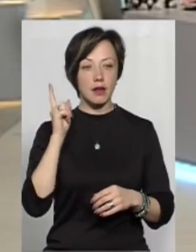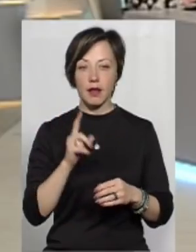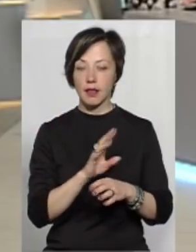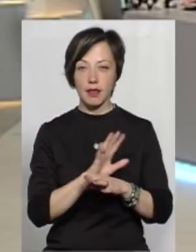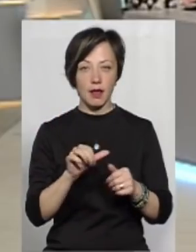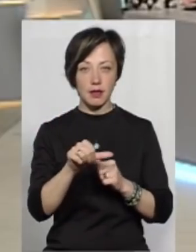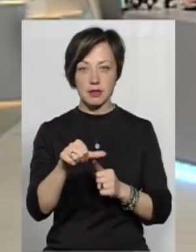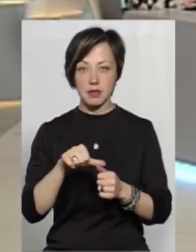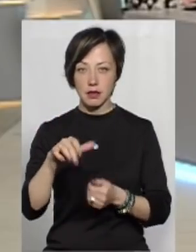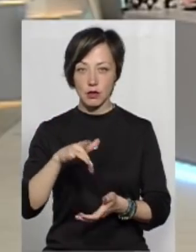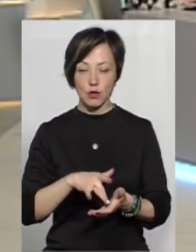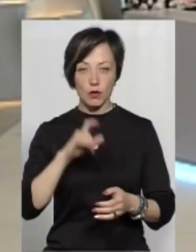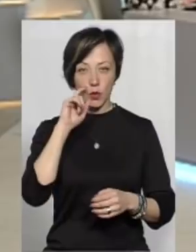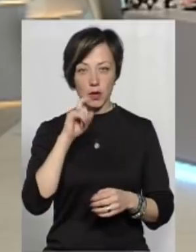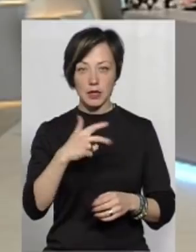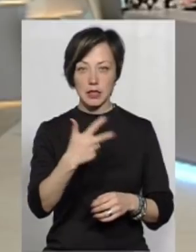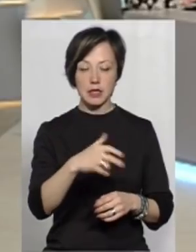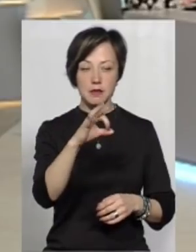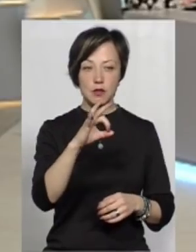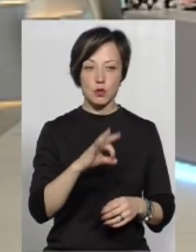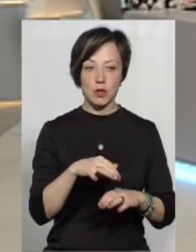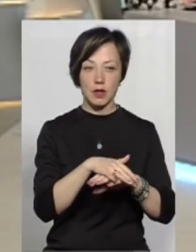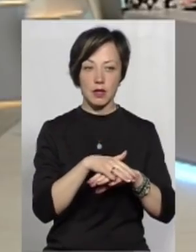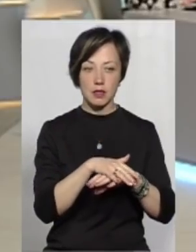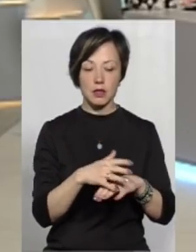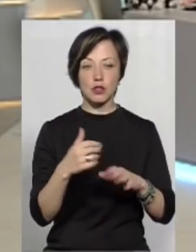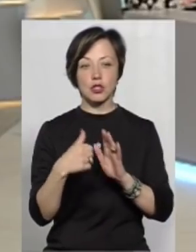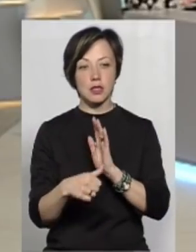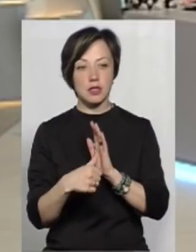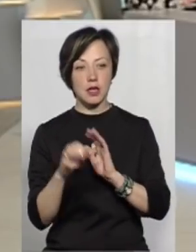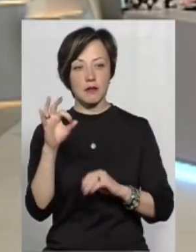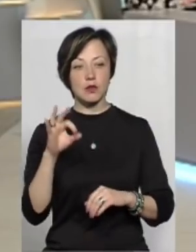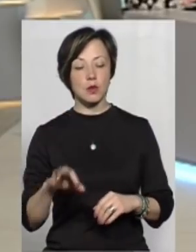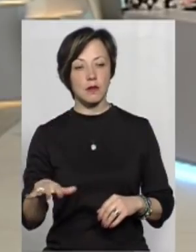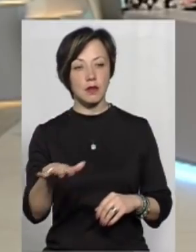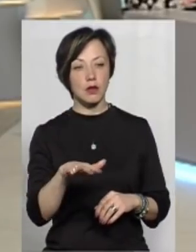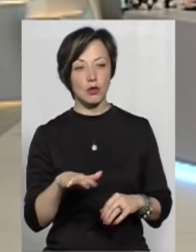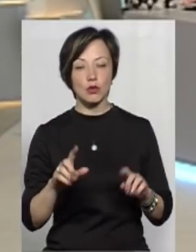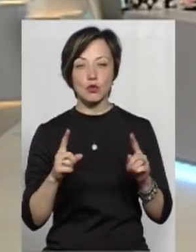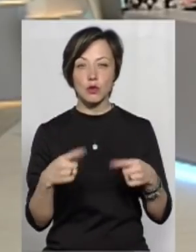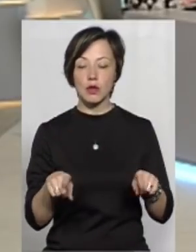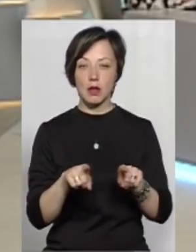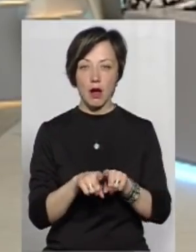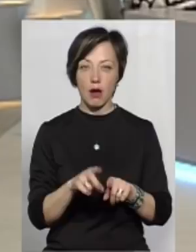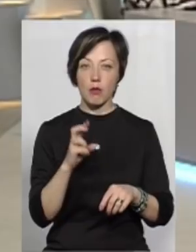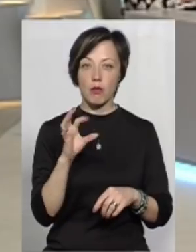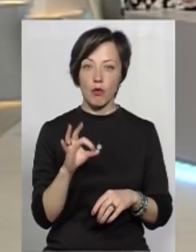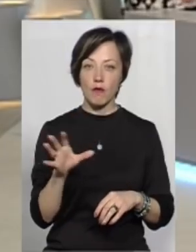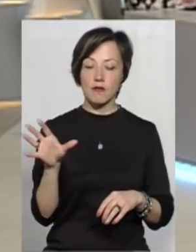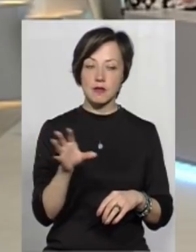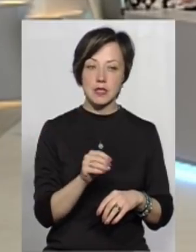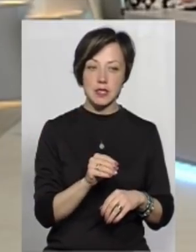недецентралізована Україна, це 30% населення, але 60% території. Чому так? Тому що